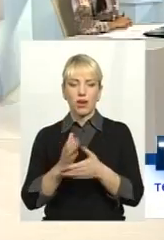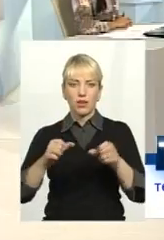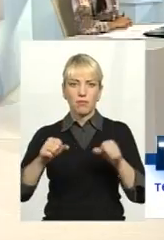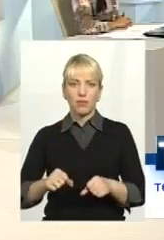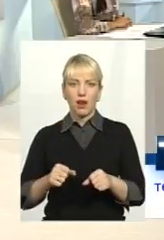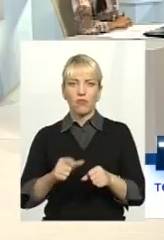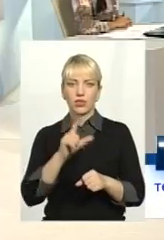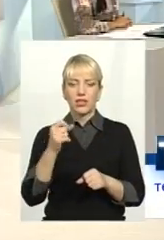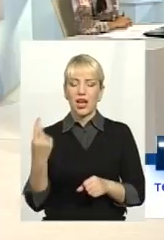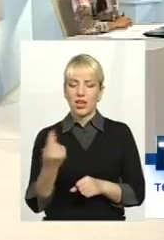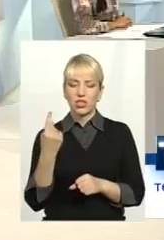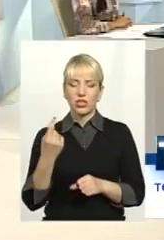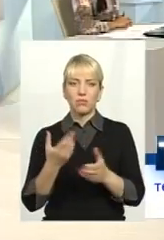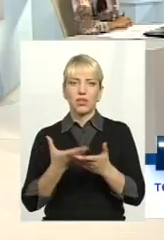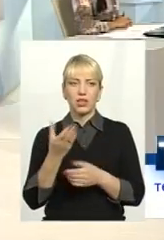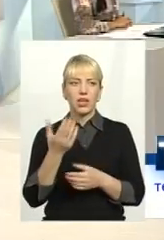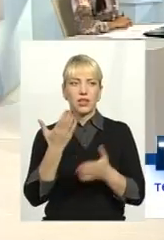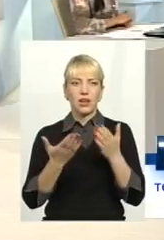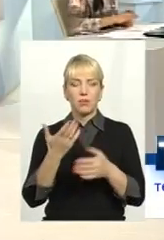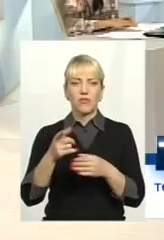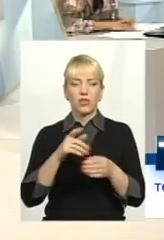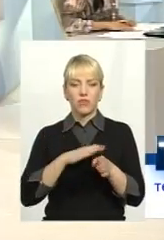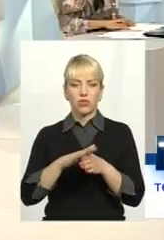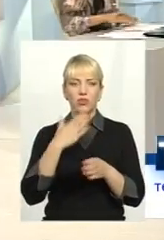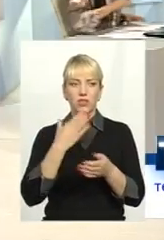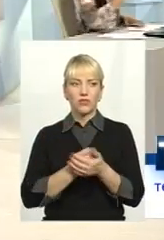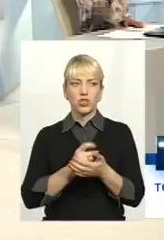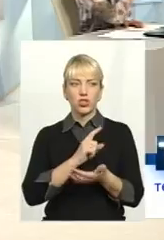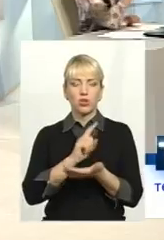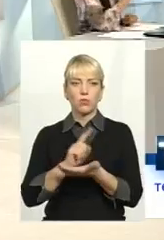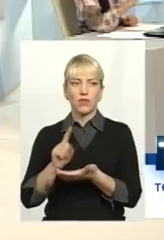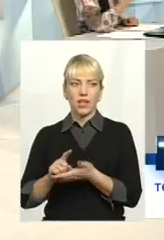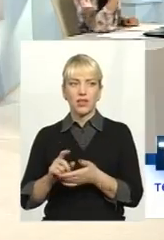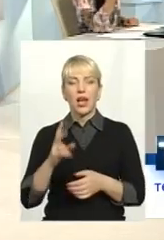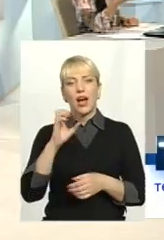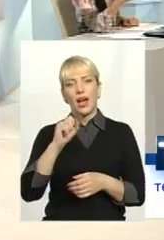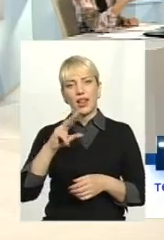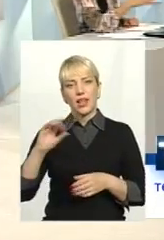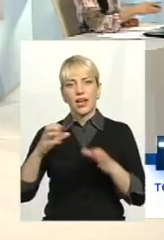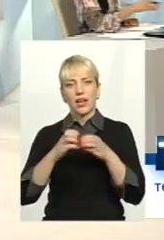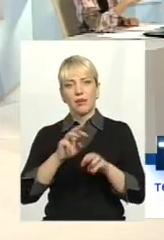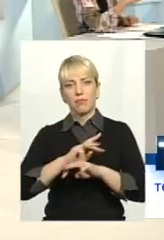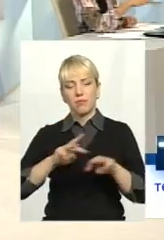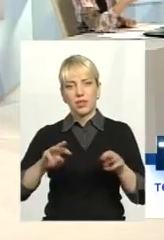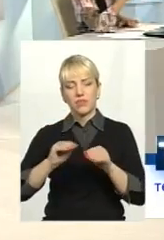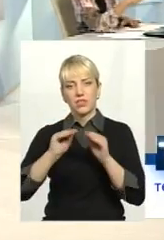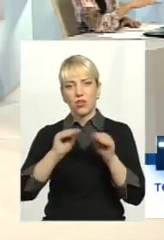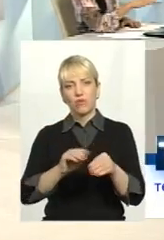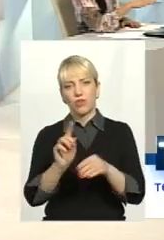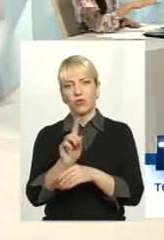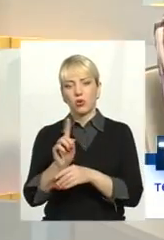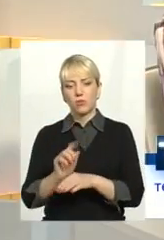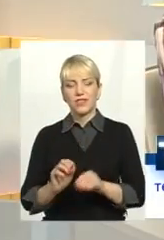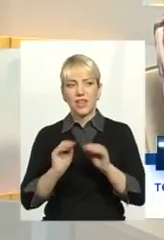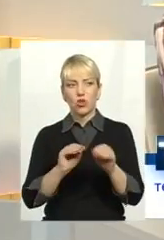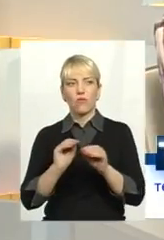за лічильникам платила би, якби вони виконали свої зобов'язання. Разом з тим, саме Кабмін встановив норми встановлення цих